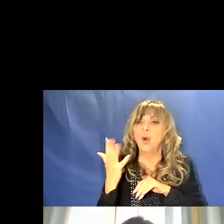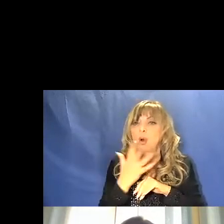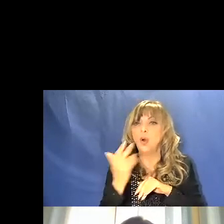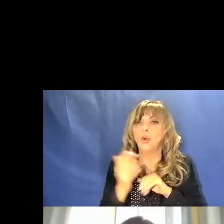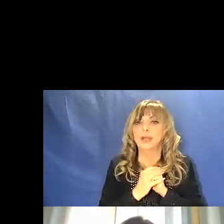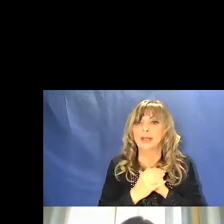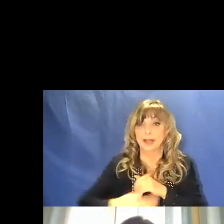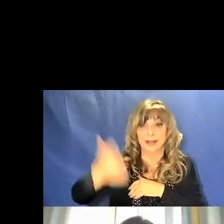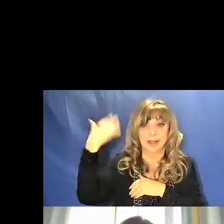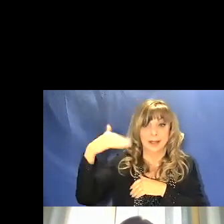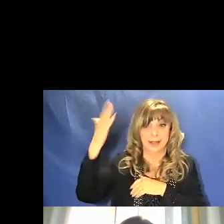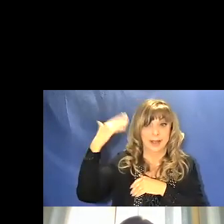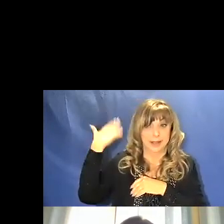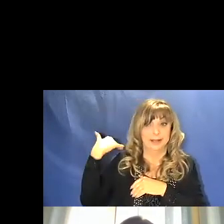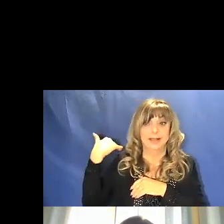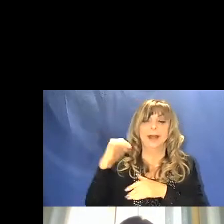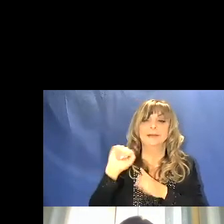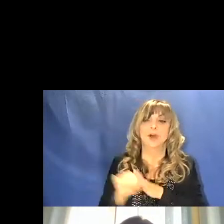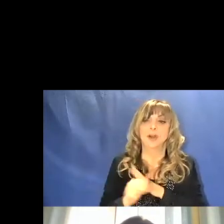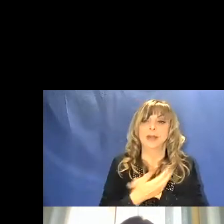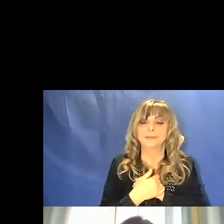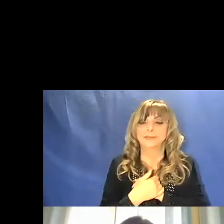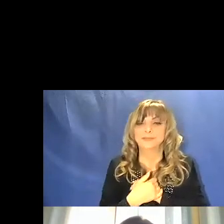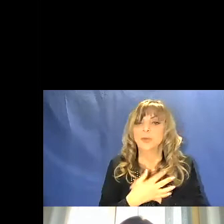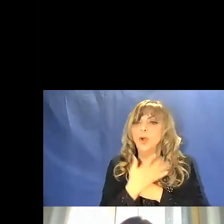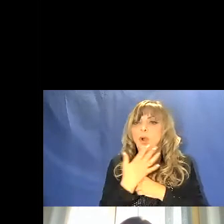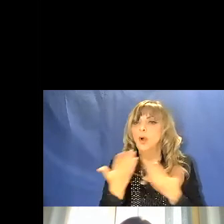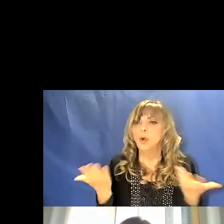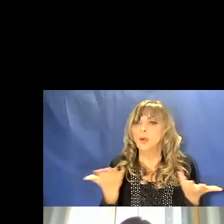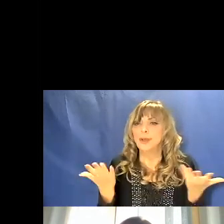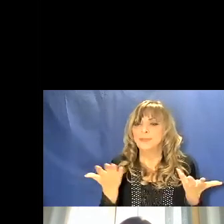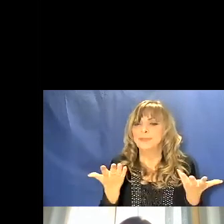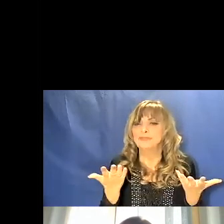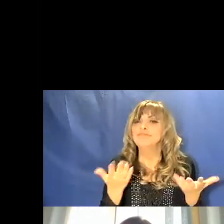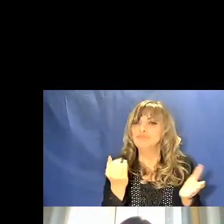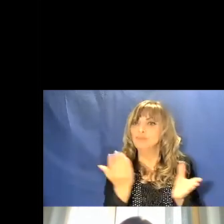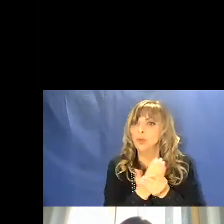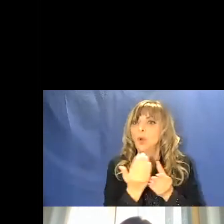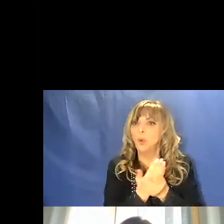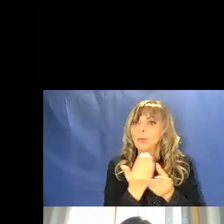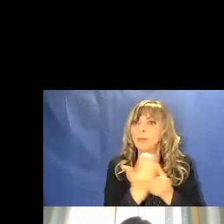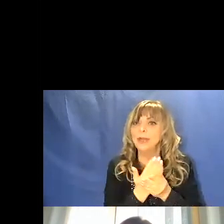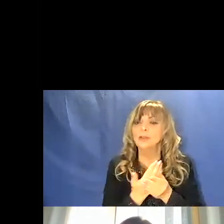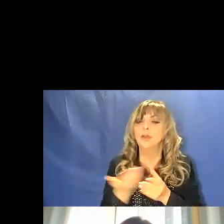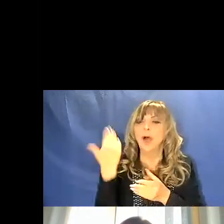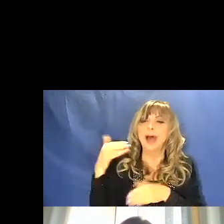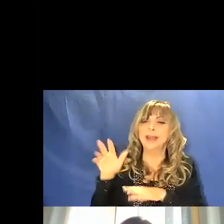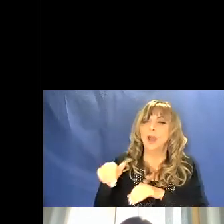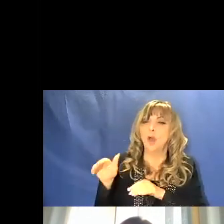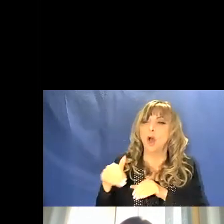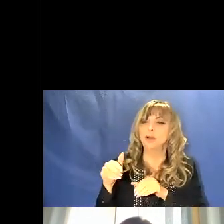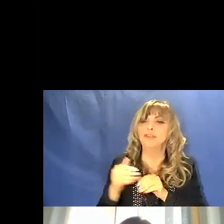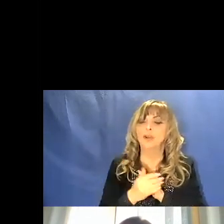preistoria. Il colore quindi quindi come documento archeologico per